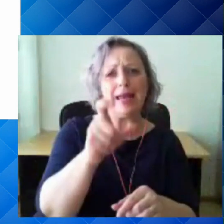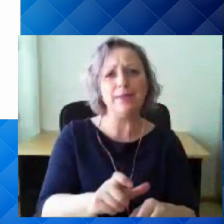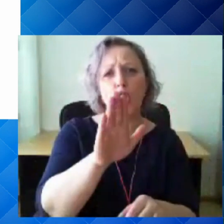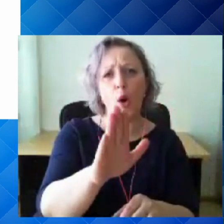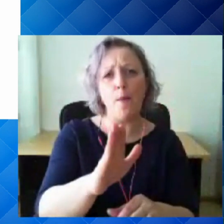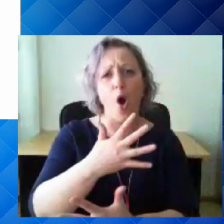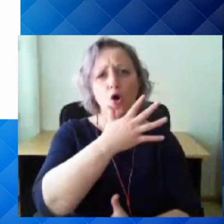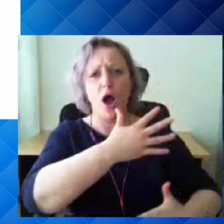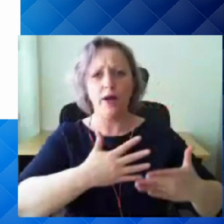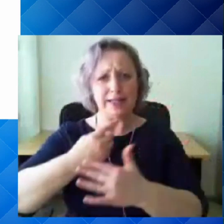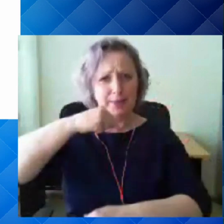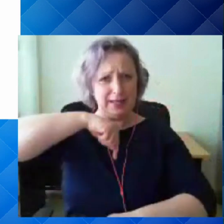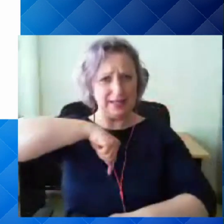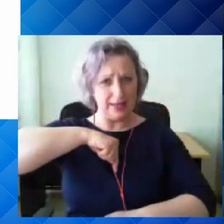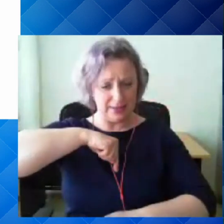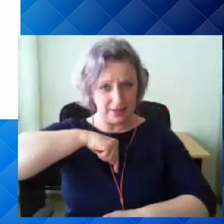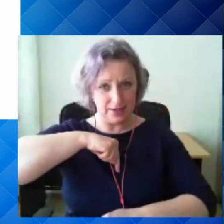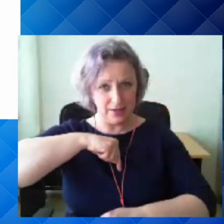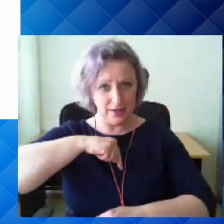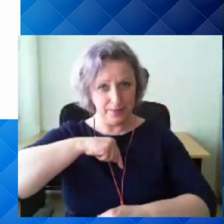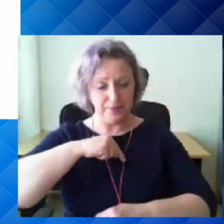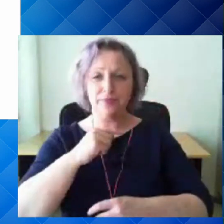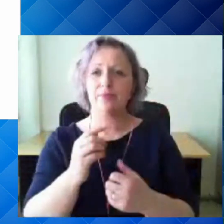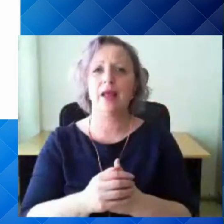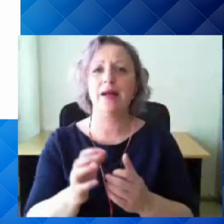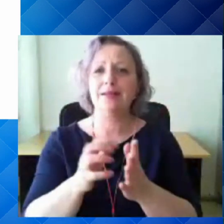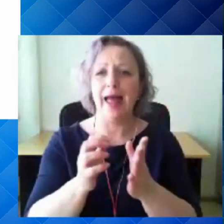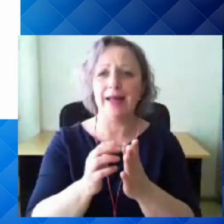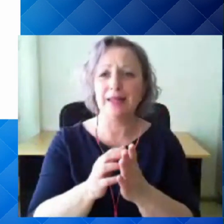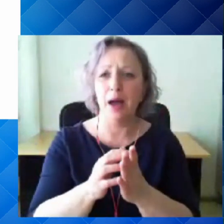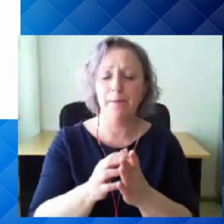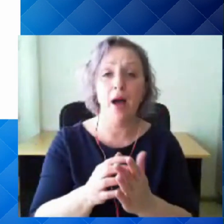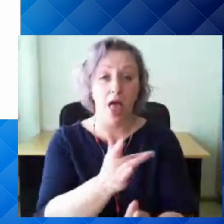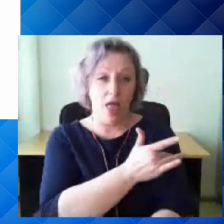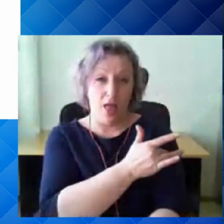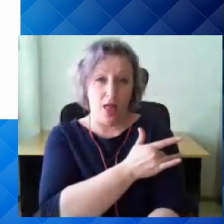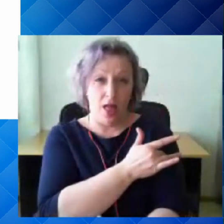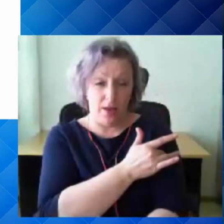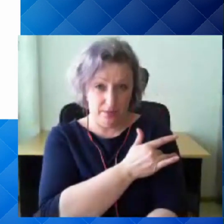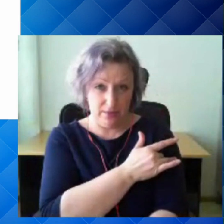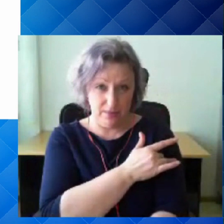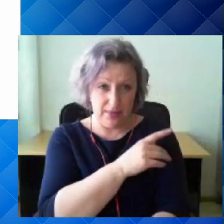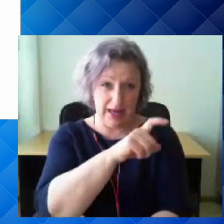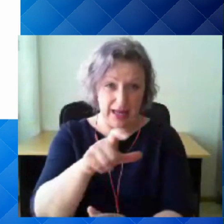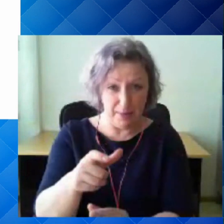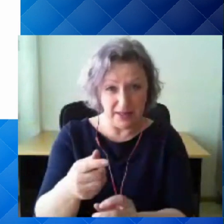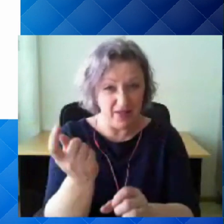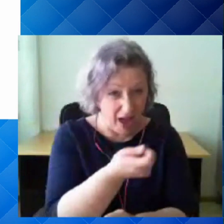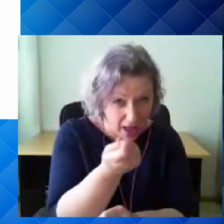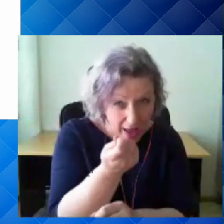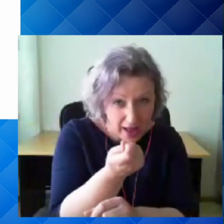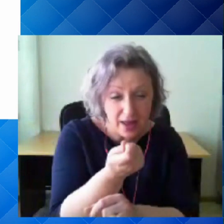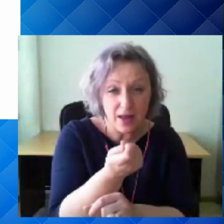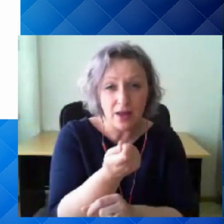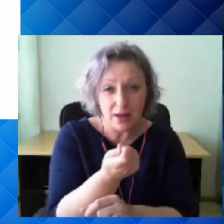mida vähem meil on vastuvõtlikuma vastuvõtlike inimesi selleks, et hakuda viirusele kodu